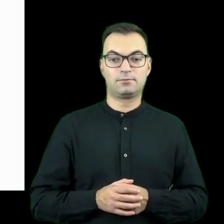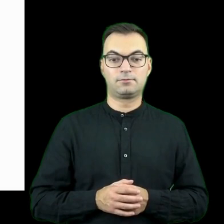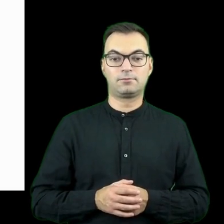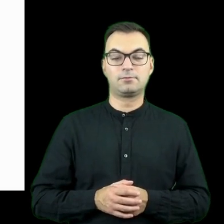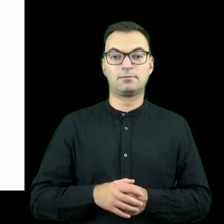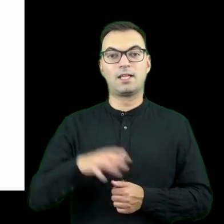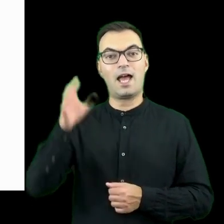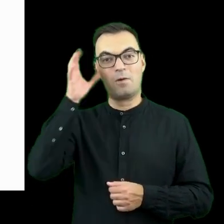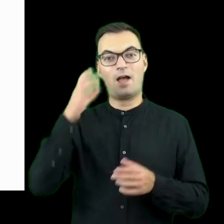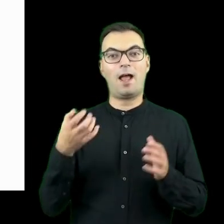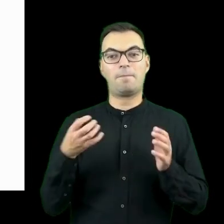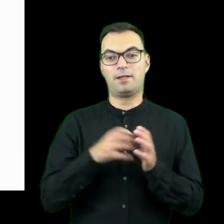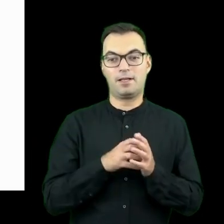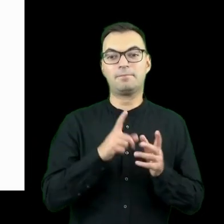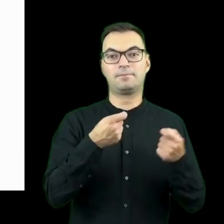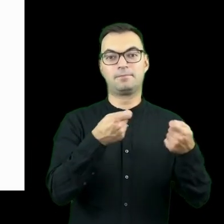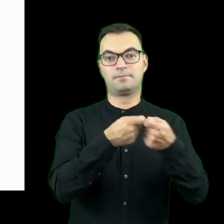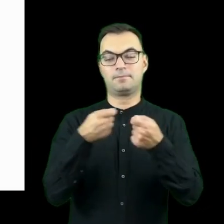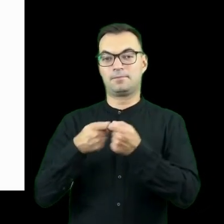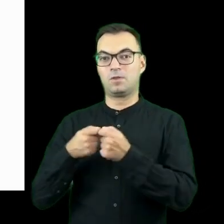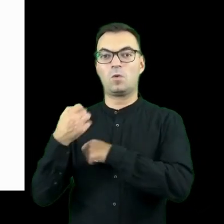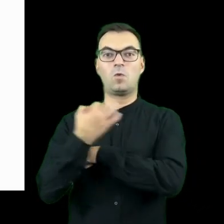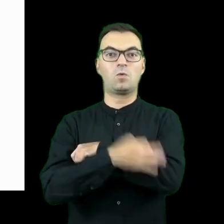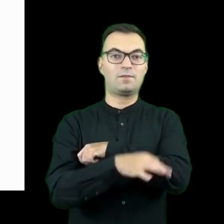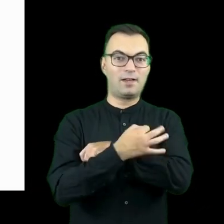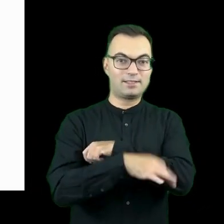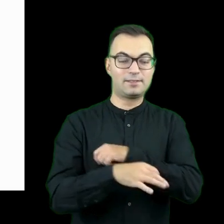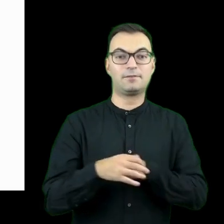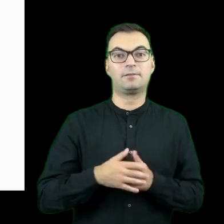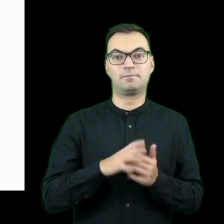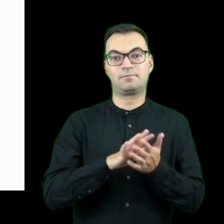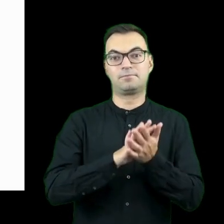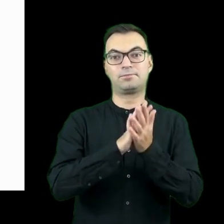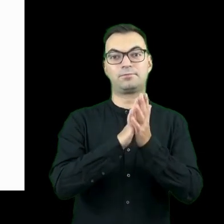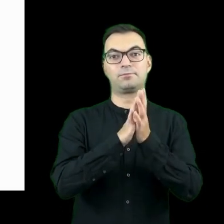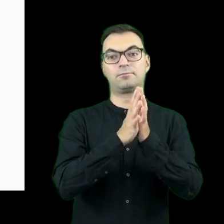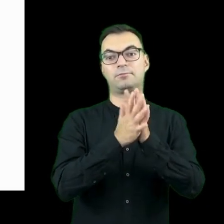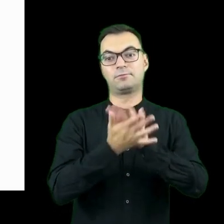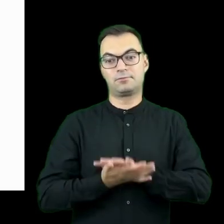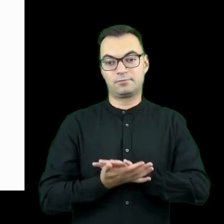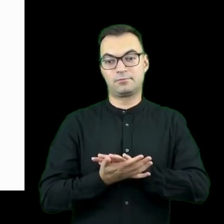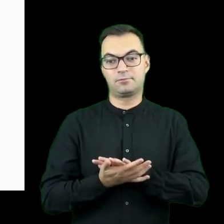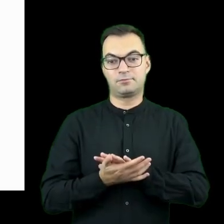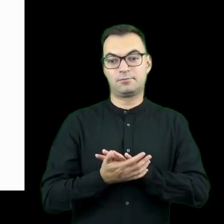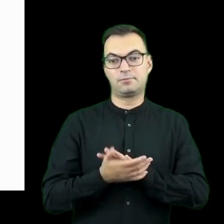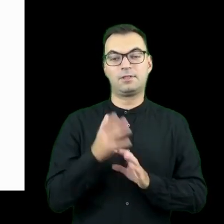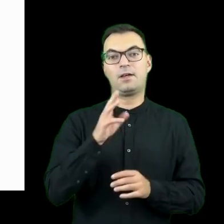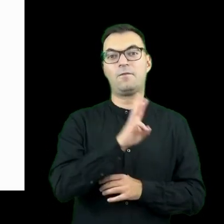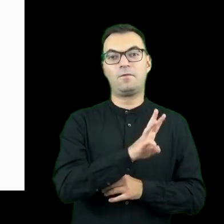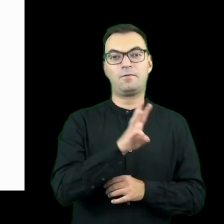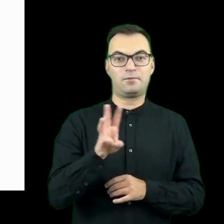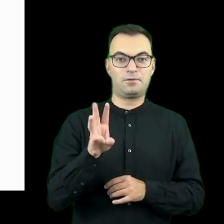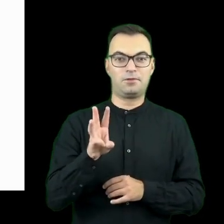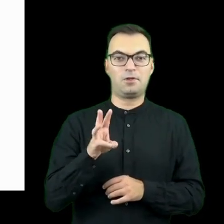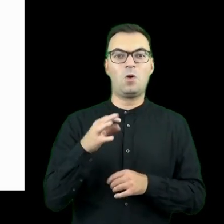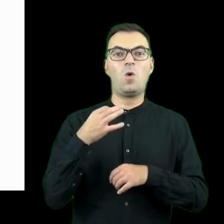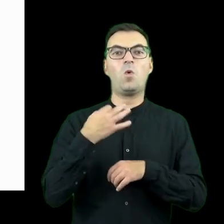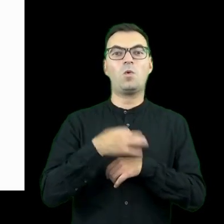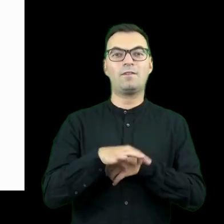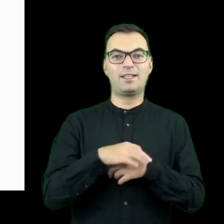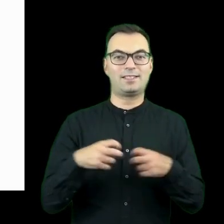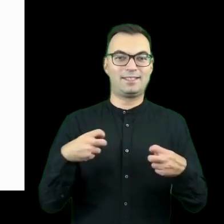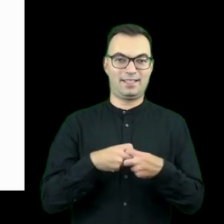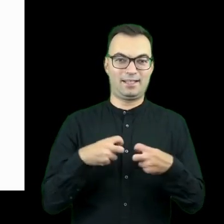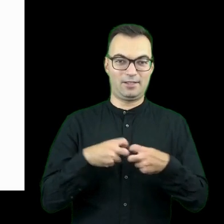twórcy tej aplikacji zaczęli nawiązywać współpracę z uniwersytetami i przeobrażyli się w platformy uniwersytetów